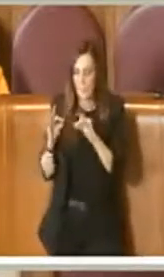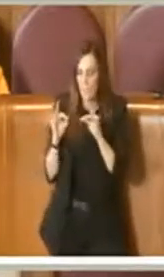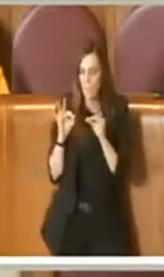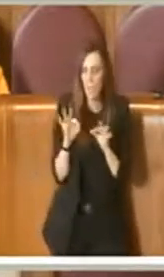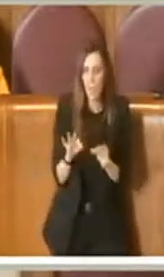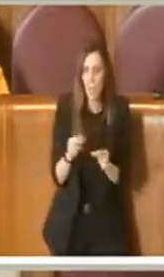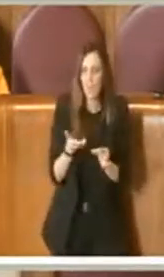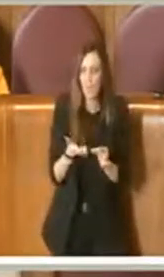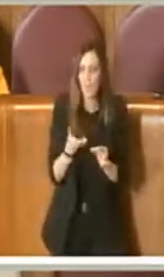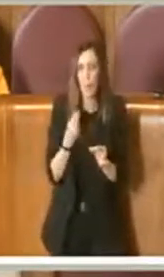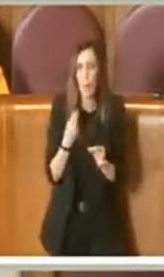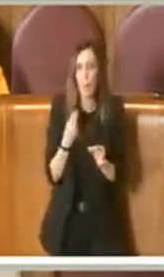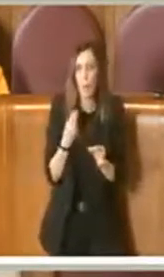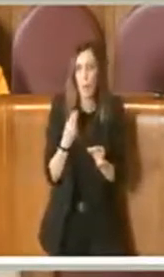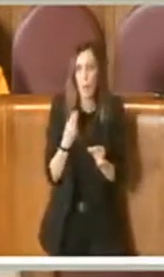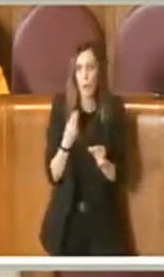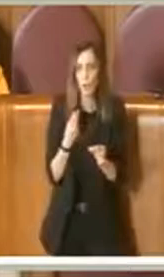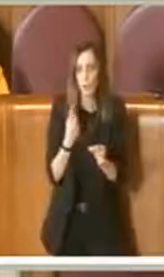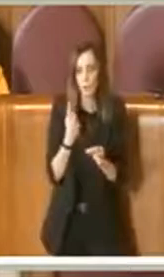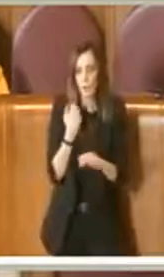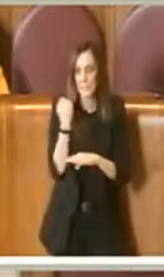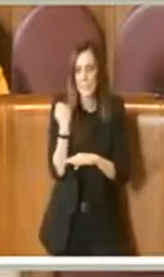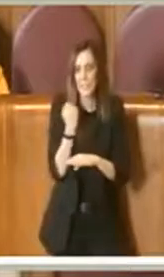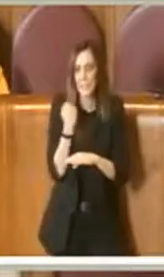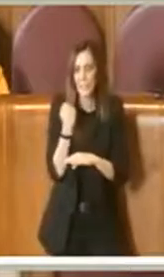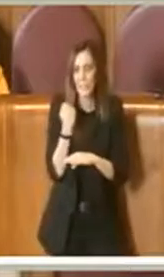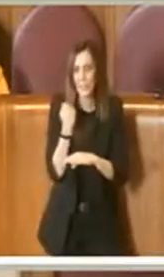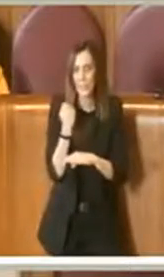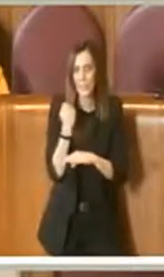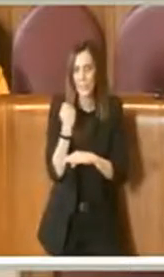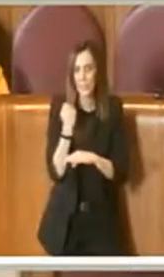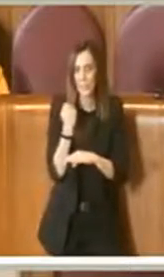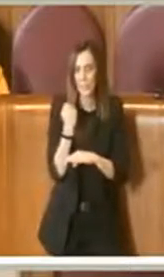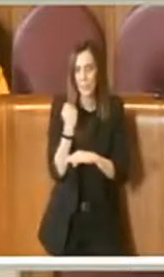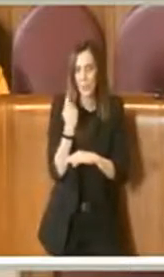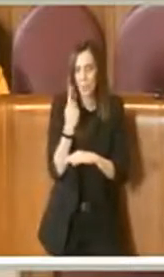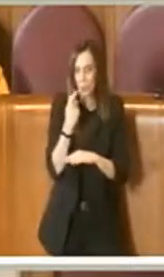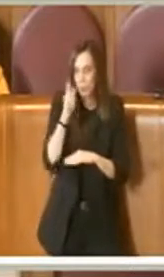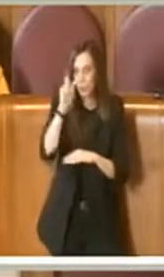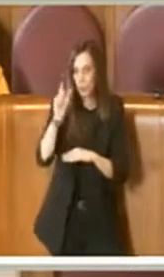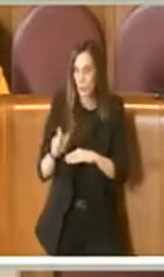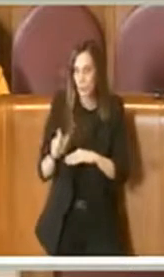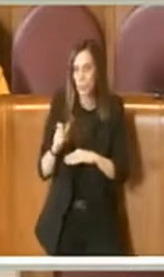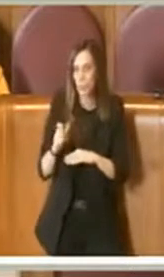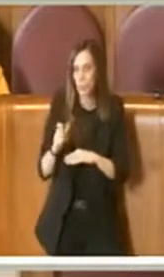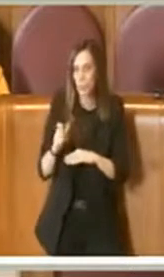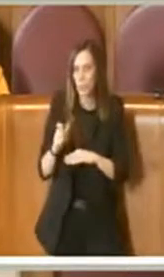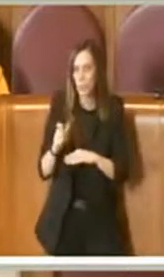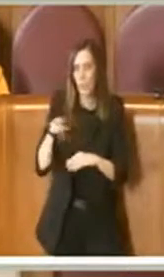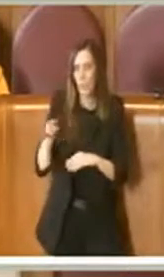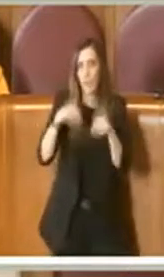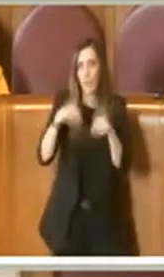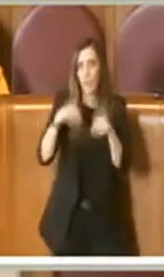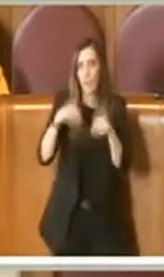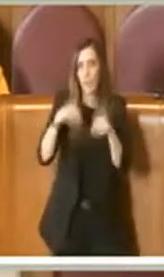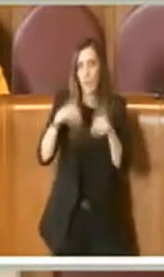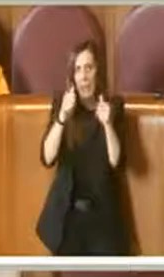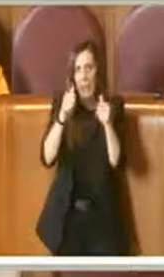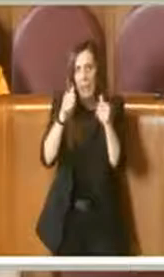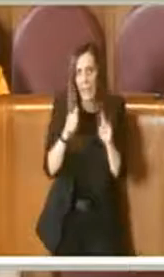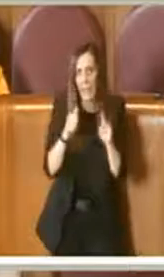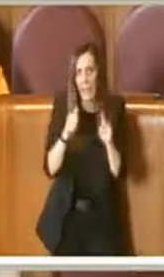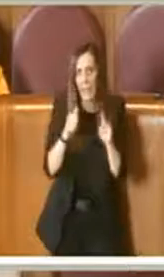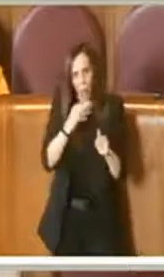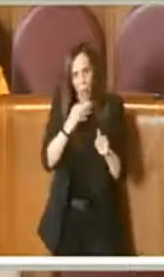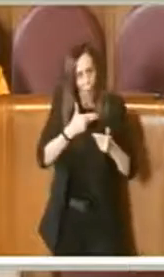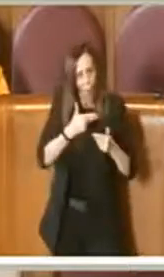quando viene dato un servizio ad un soggetto privato che partecipa a una gara, può partecipare anche il